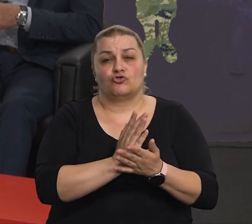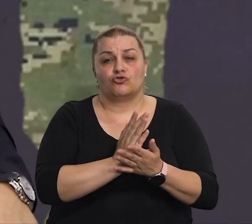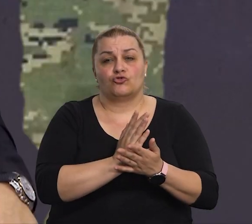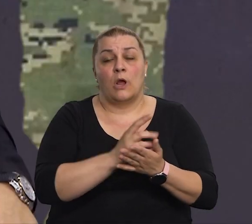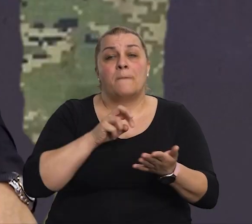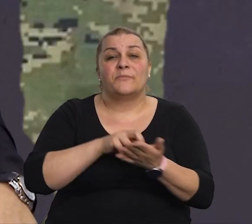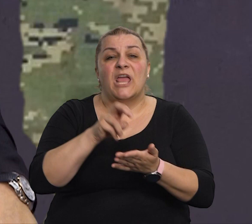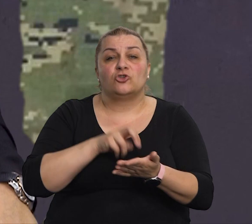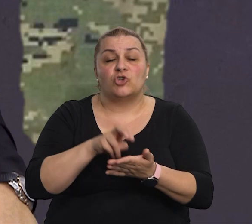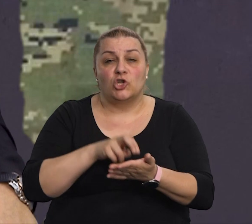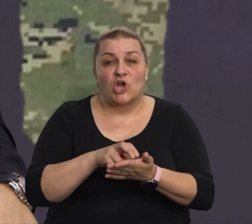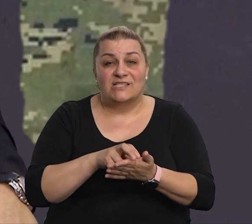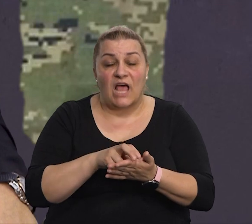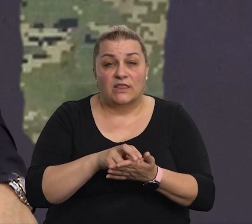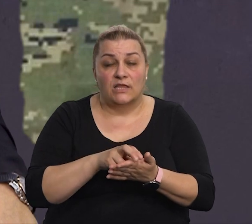pješačkog satnijom.